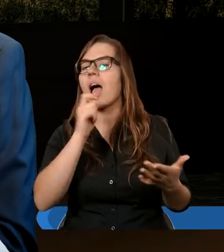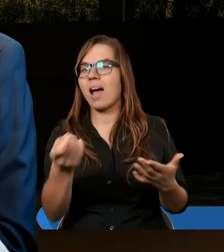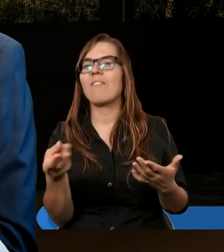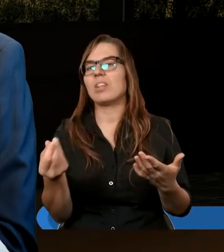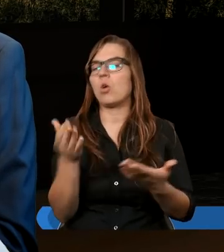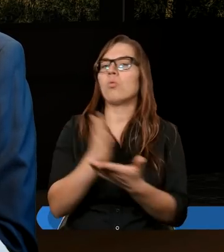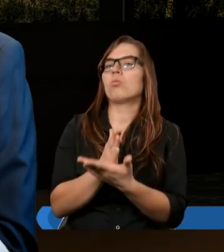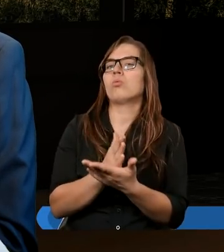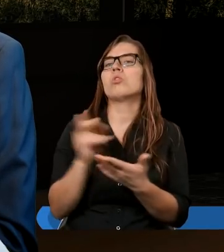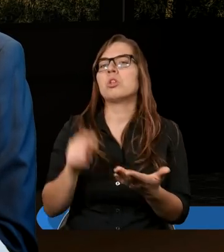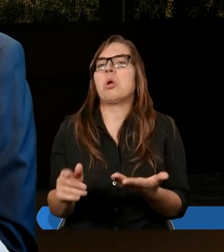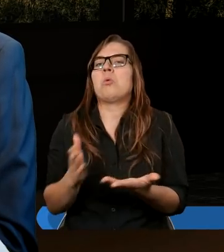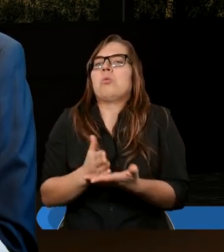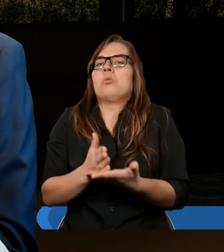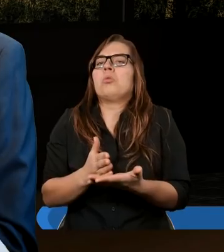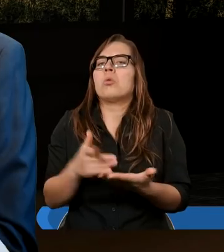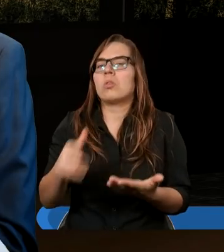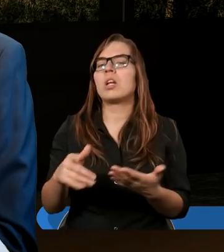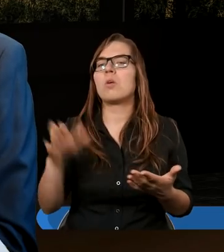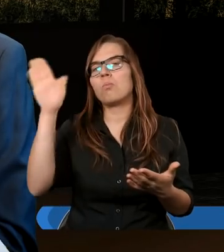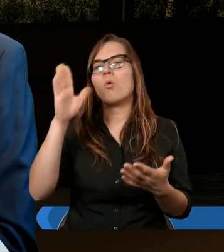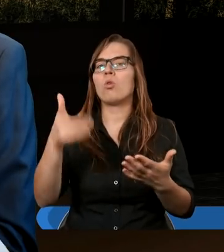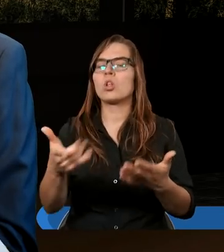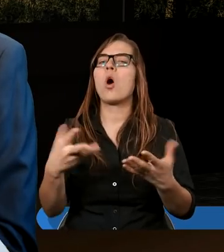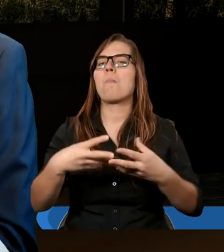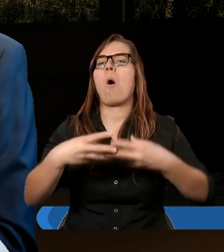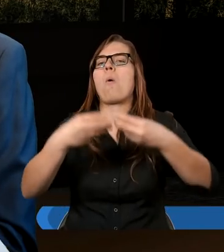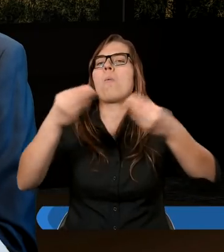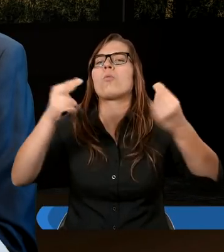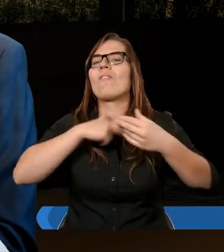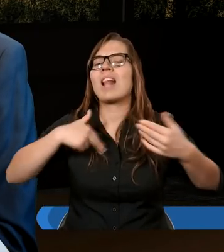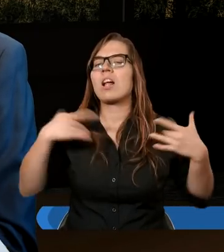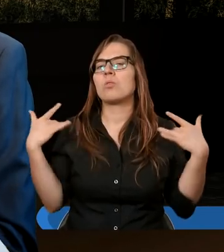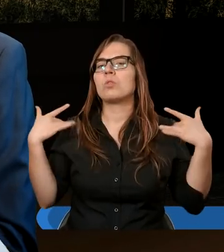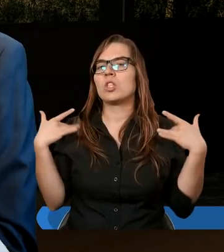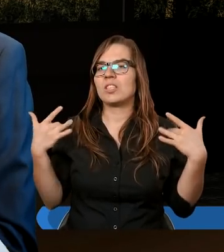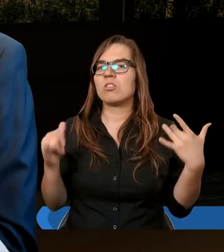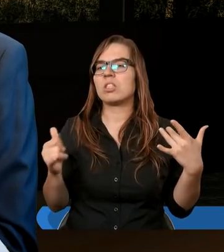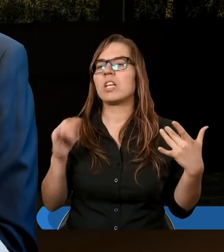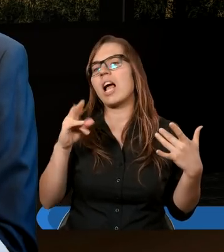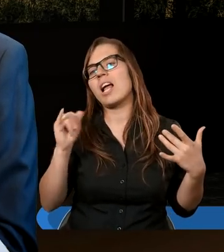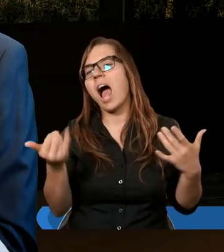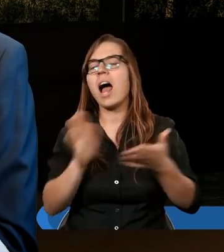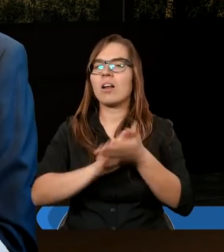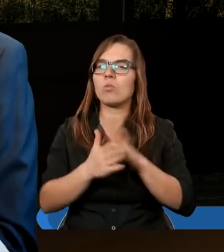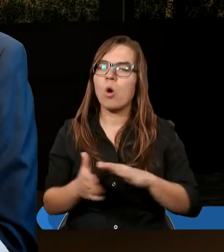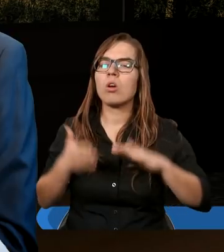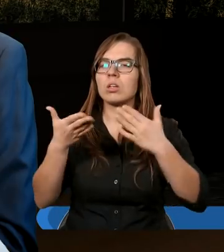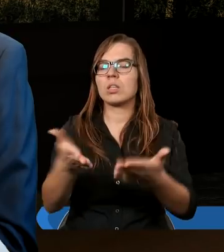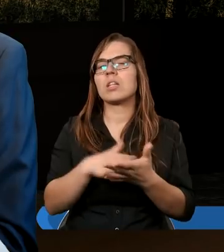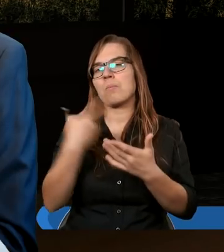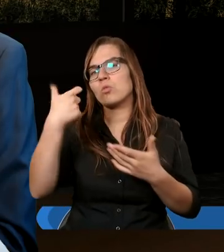finansowy, to chcielibyśmy, żeby Pan Bóg go pomnożył w naszym życiu, że jak złożymy